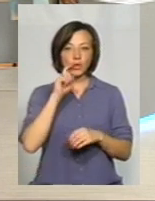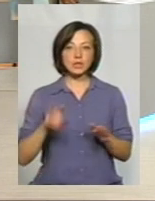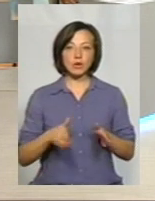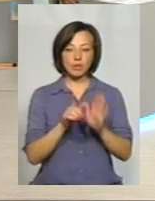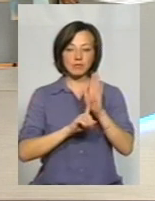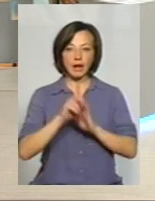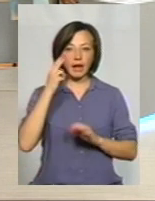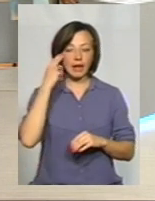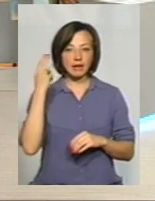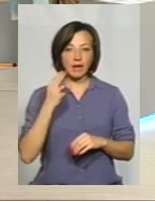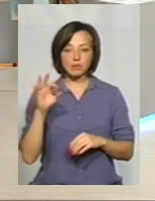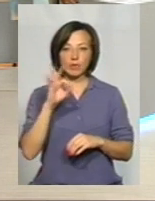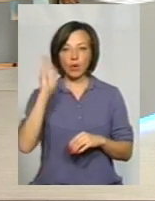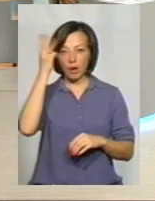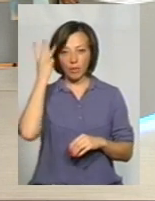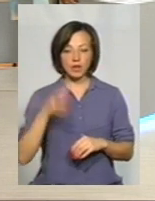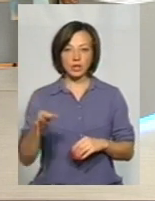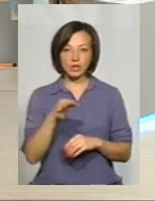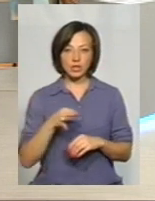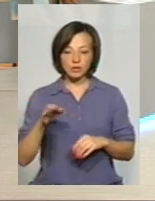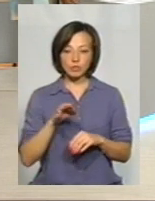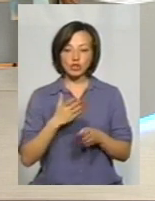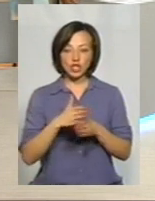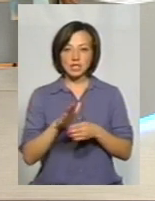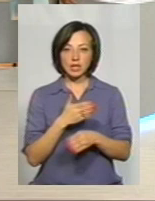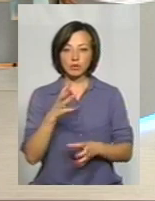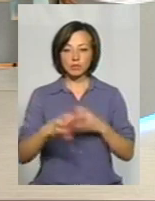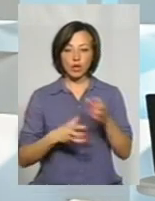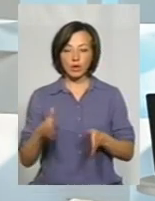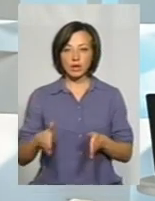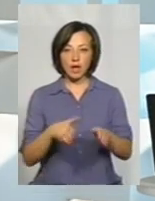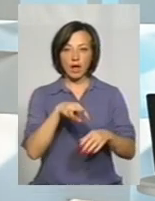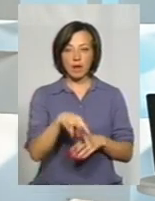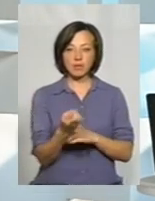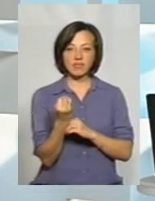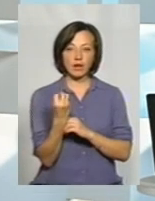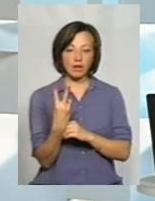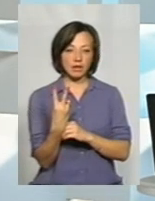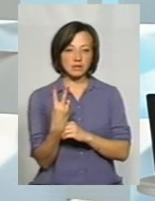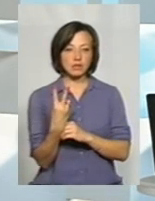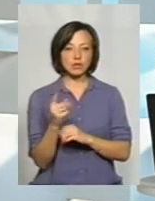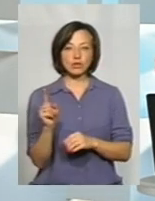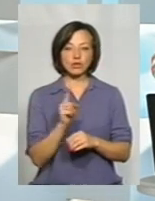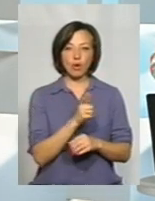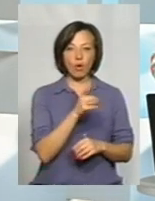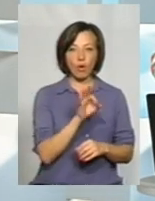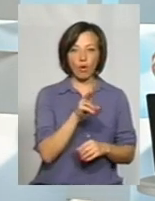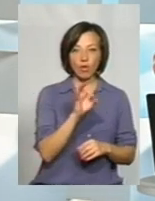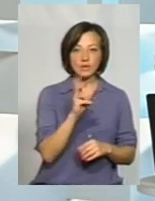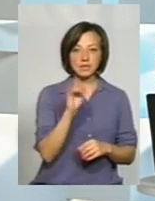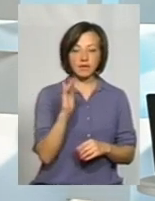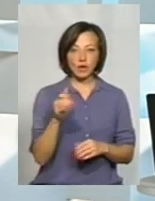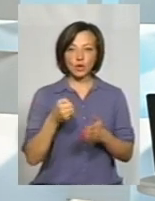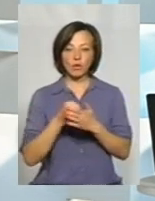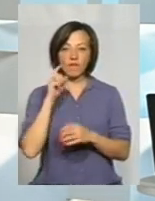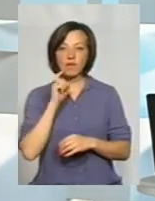китайці. Стосовно Хмельниччини йдеться про частину міжнародної магістралі М12, тужче від Голоскова до межі із Вінницькою